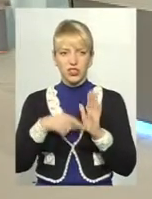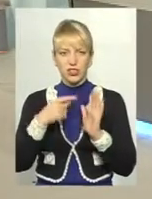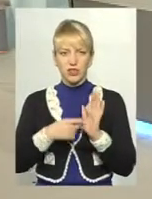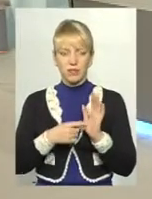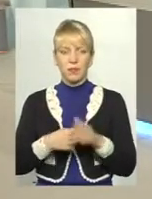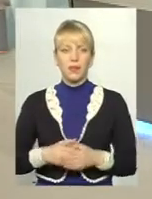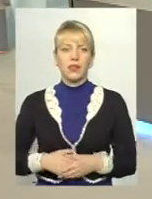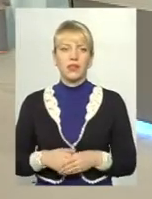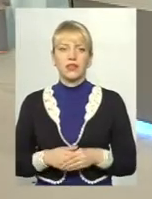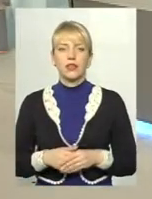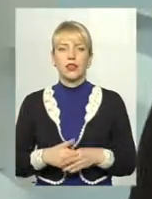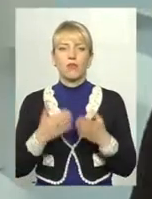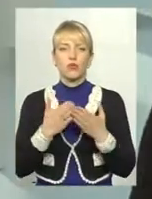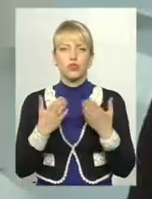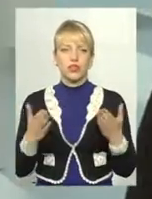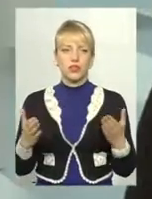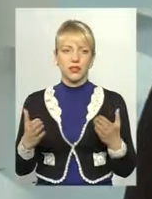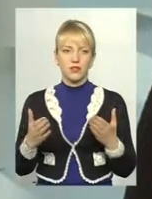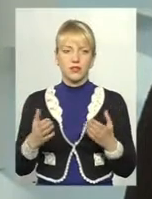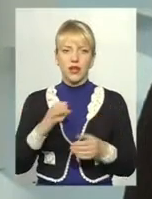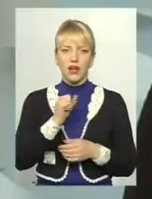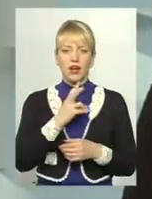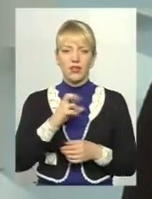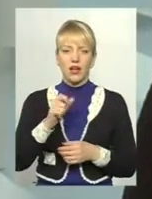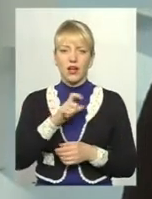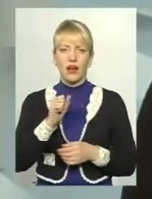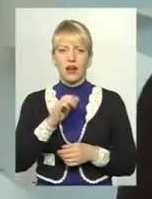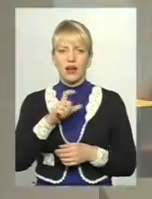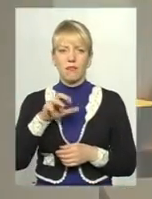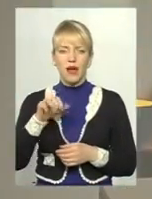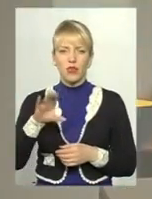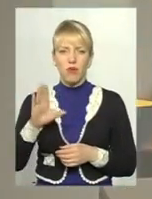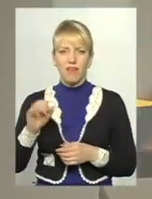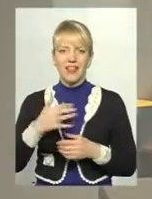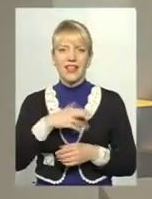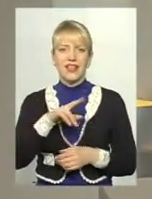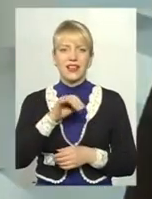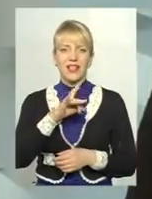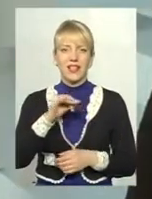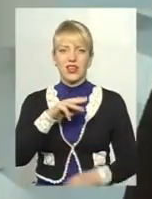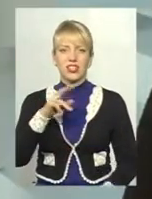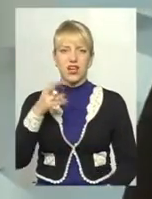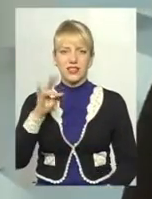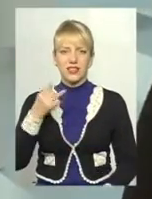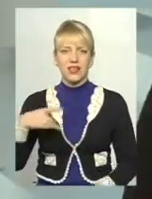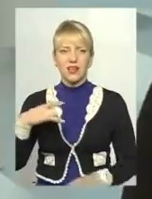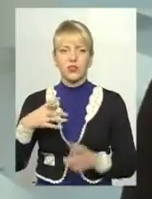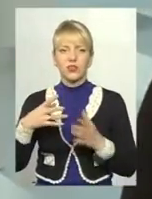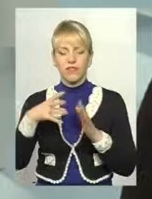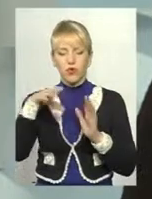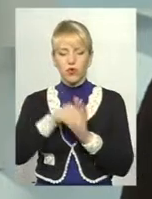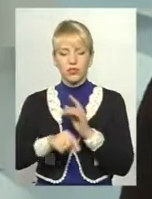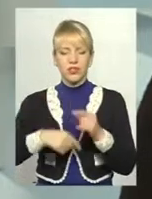Валентино, так, Тані? Музей Анни Ахматовой у Слобіці-Шелихівській Держнянського району входить в склад нашого літературного